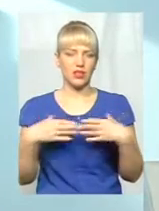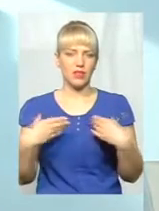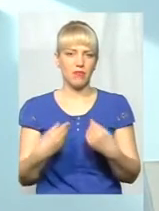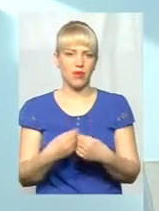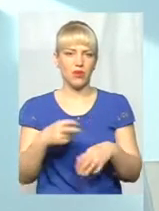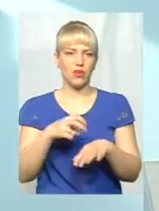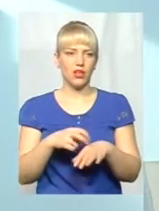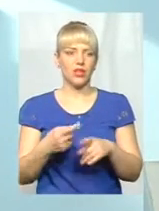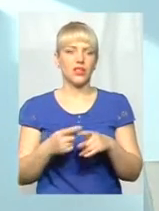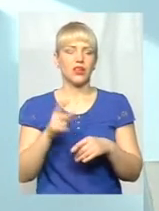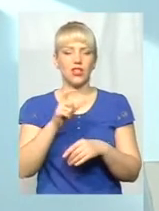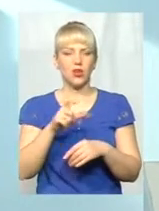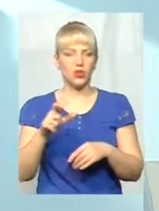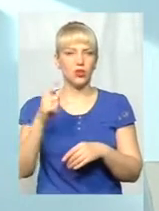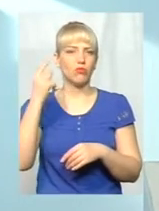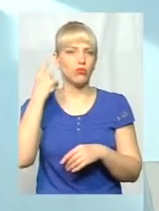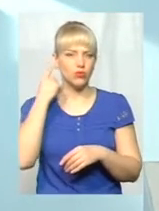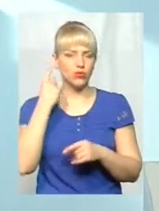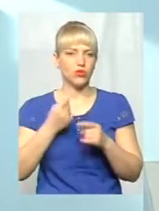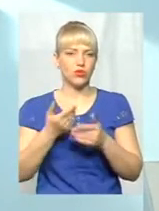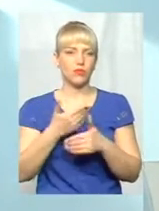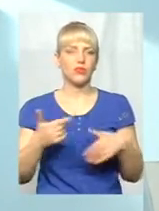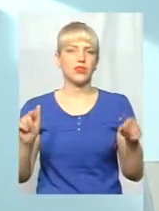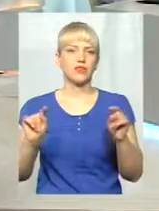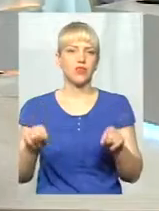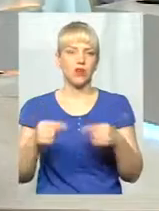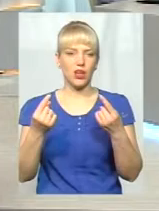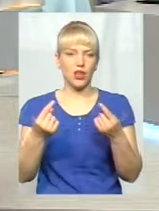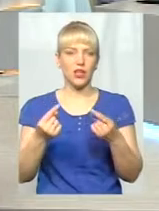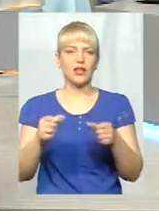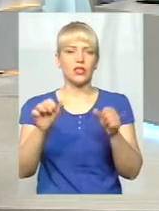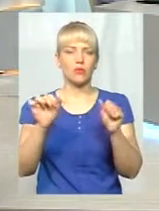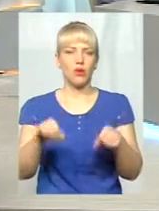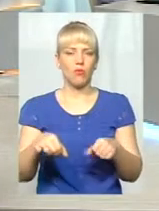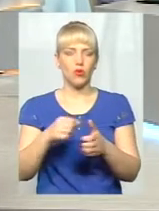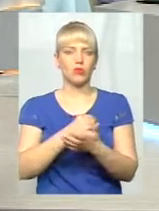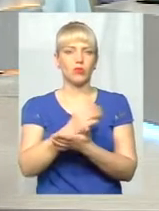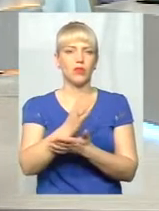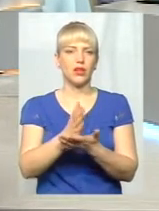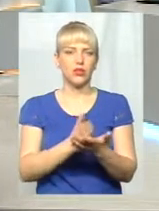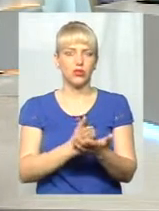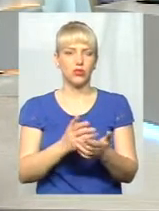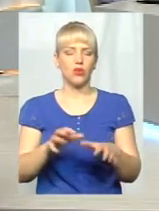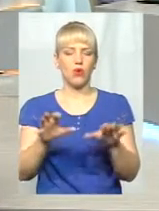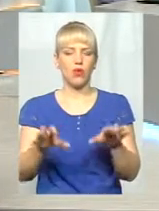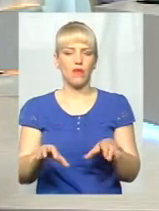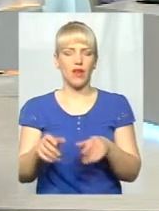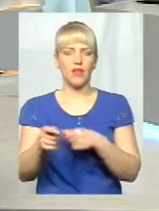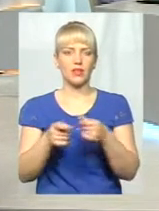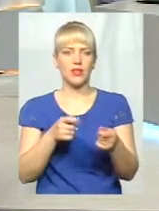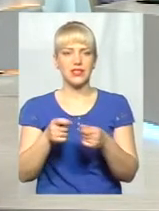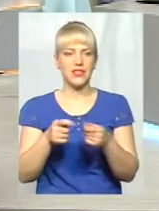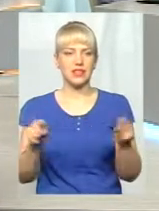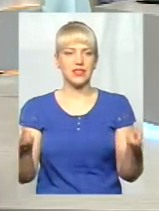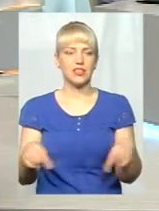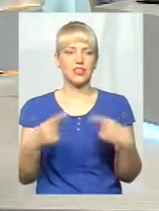люди почують. Ми створили спроможну мережу, голова адміністрації створив